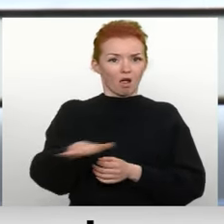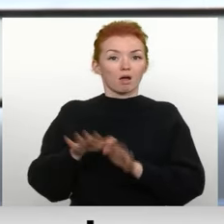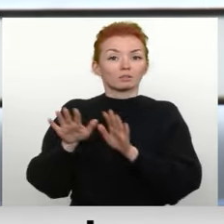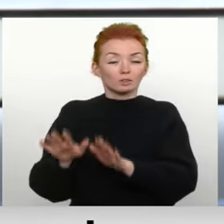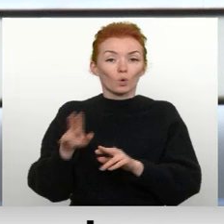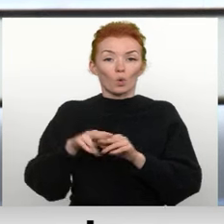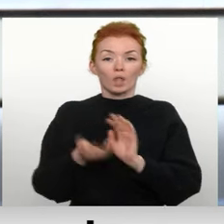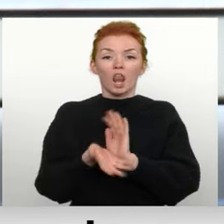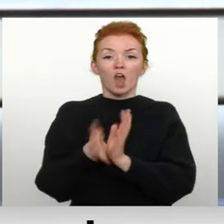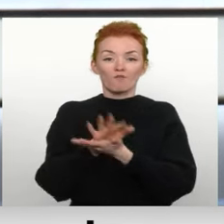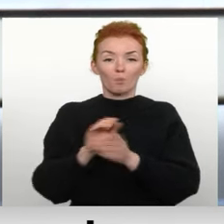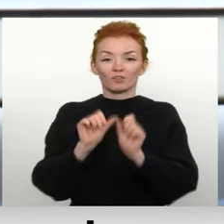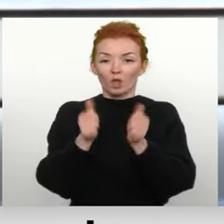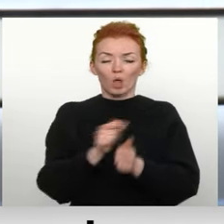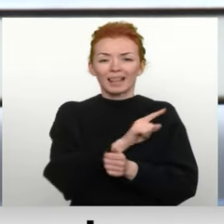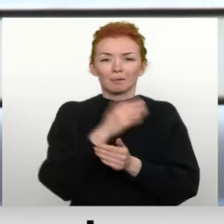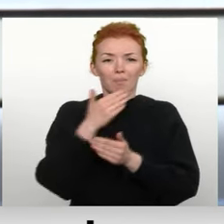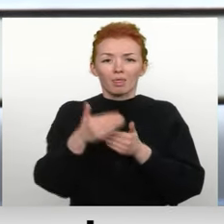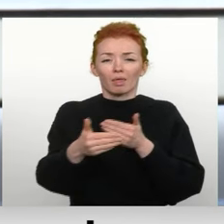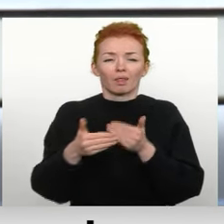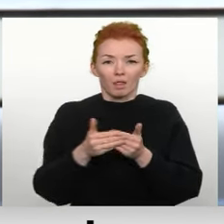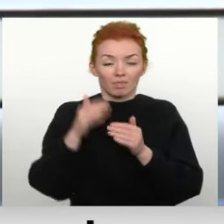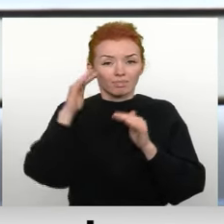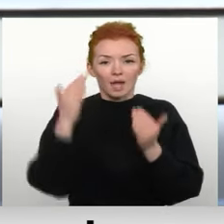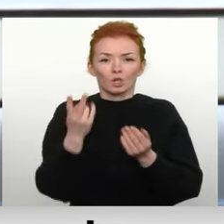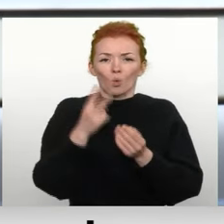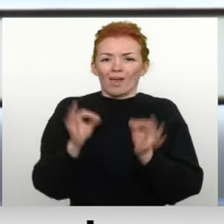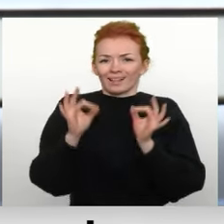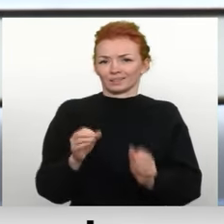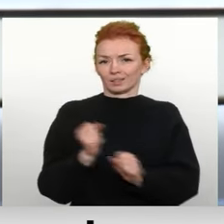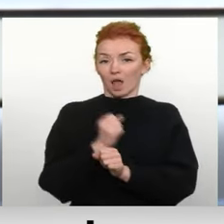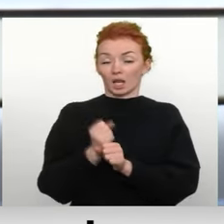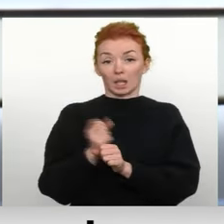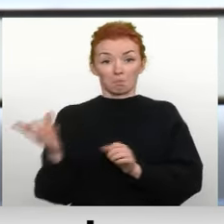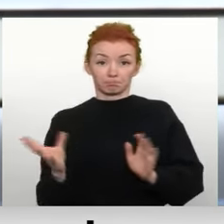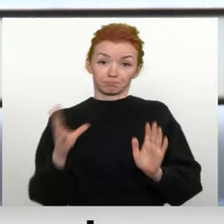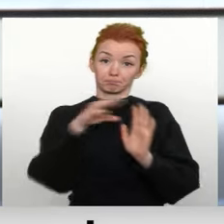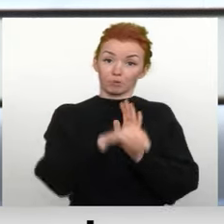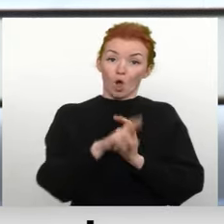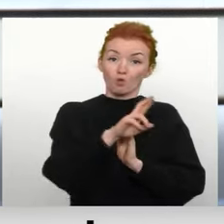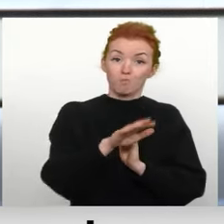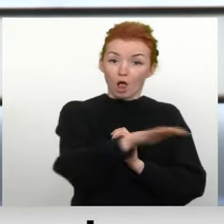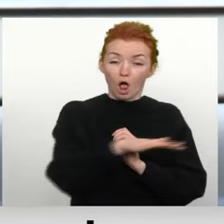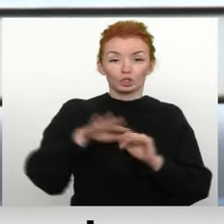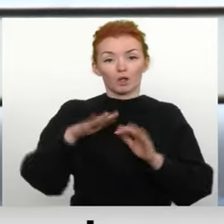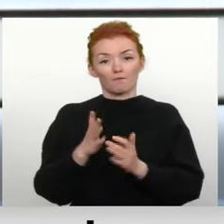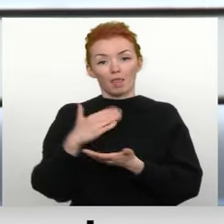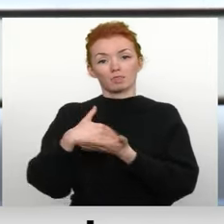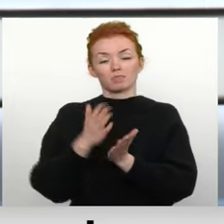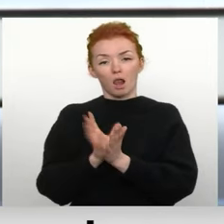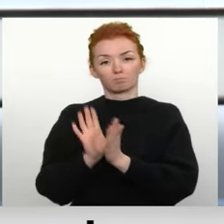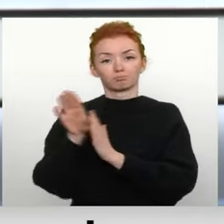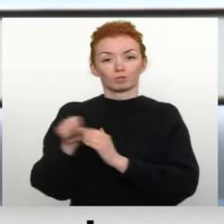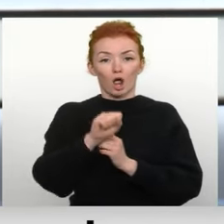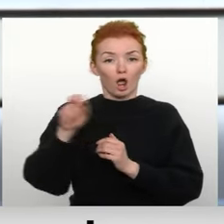reformas veidotāji līdz pat pēdējām brīdim nevarēja tikt skaidrībā, ko īsti ar viņu darīt vai pievienot Ropažiem, vai pievienot sadalīt un daļu pievienot